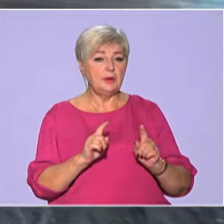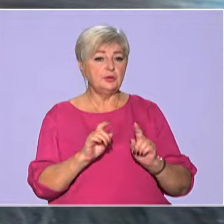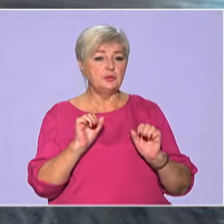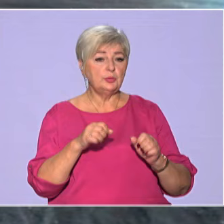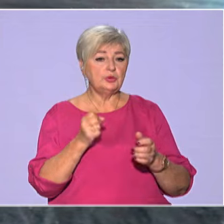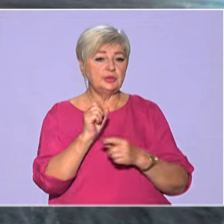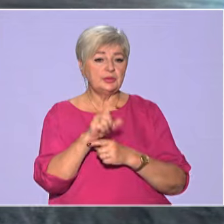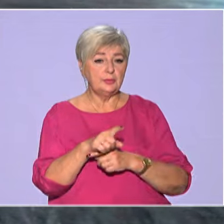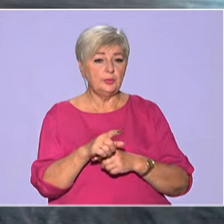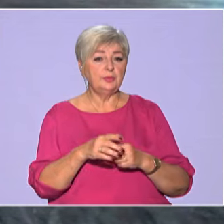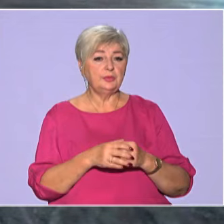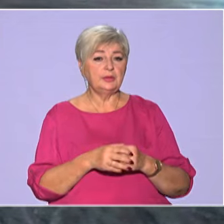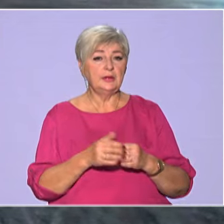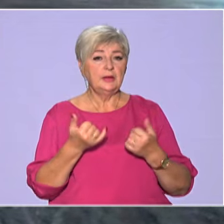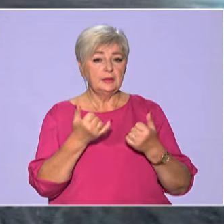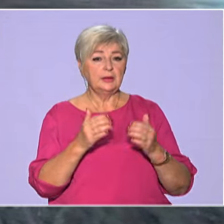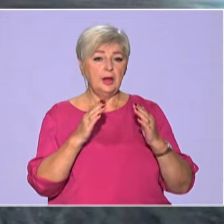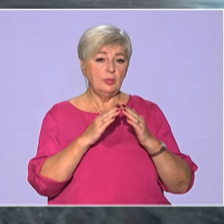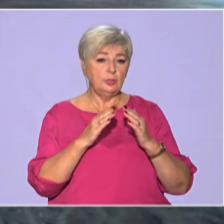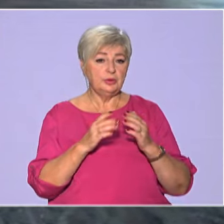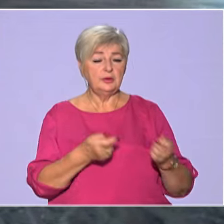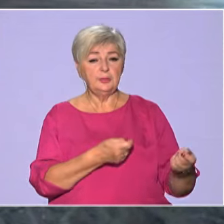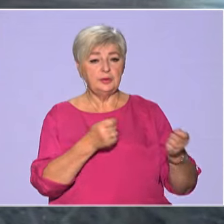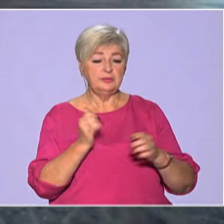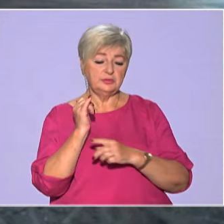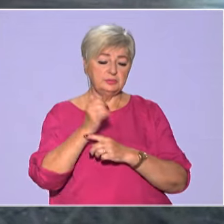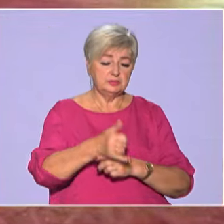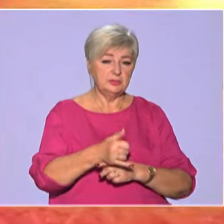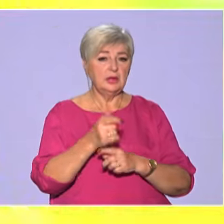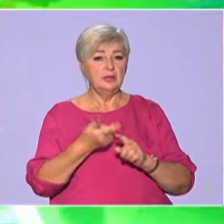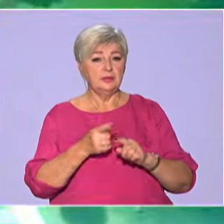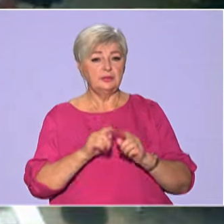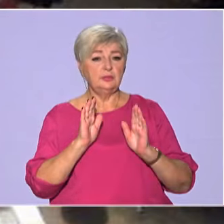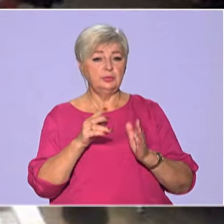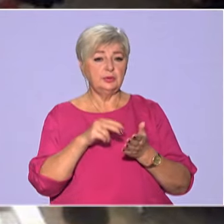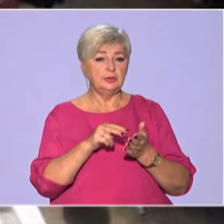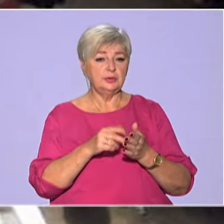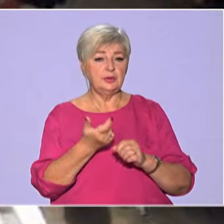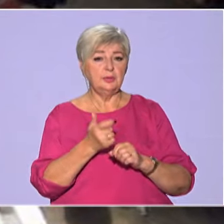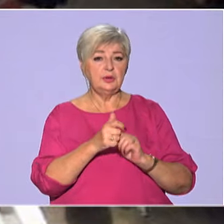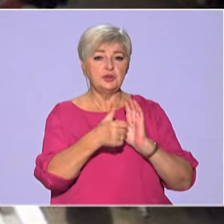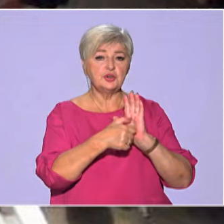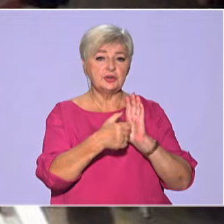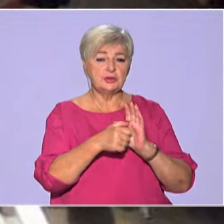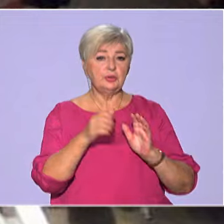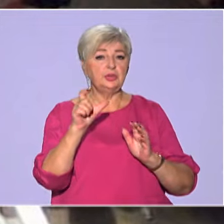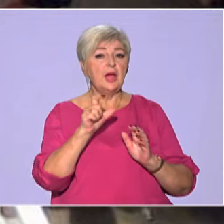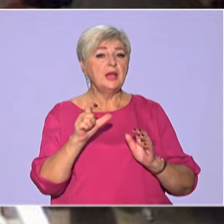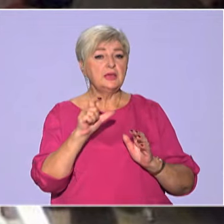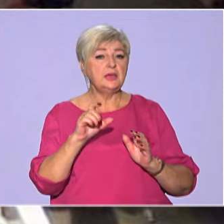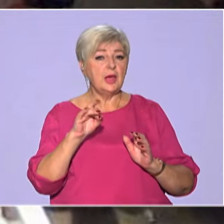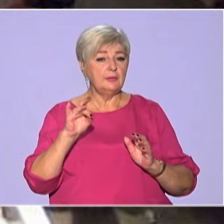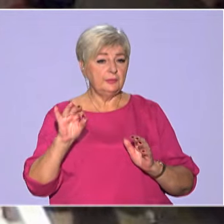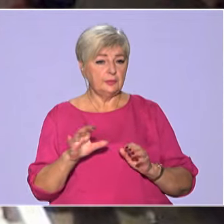замовити для себе, для будівлі. Та що вам привезуть і заправлять цей бак. Це буде коштувати вам більше 600 євро. Його має